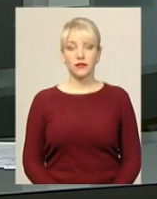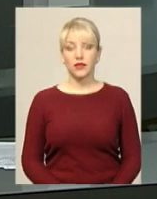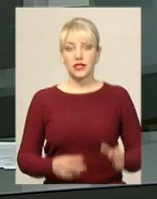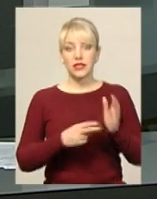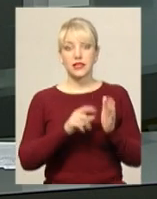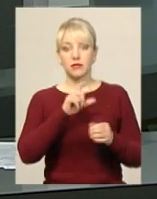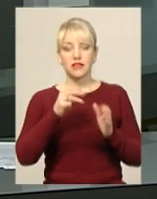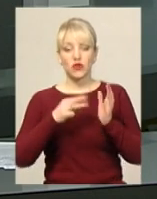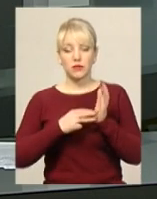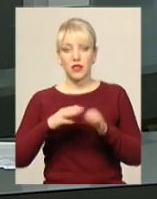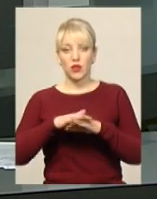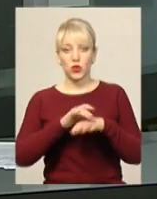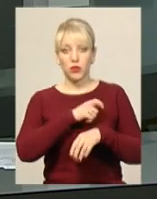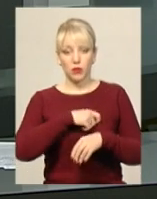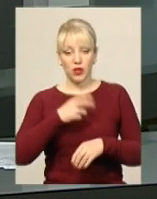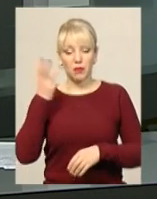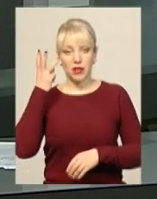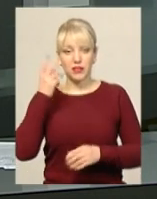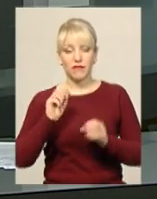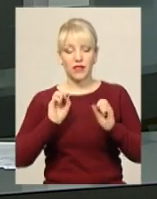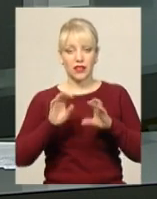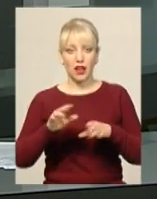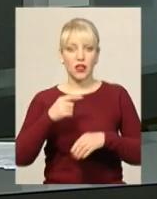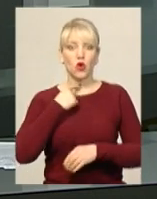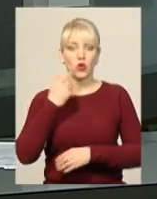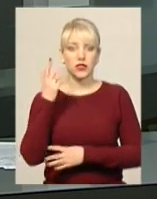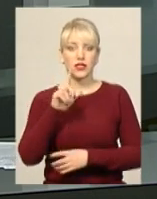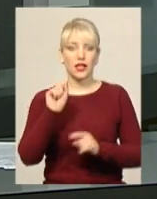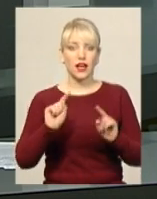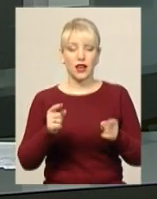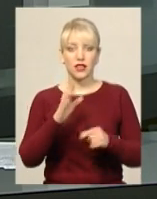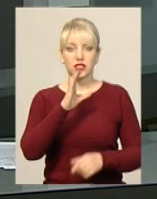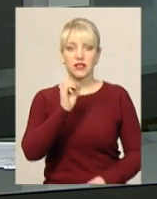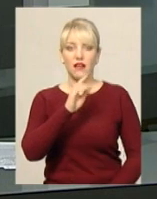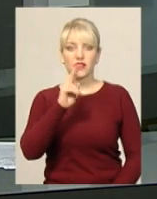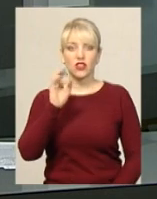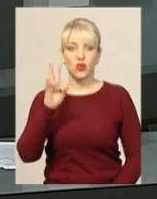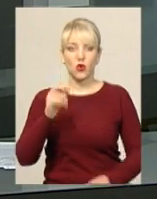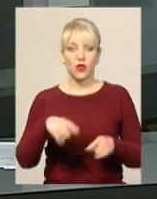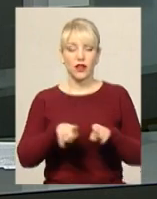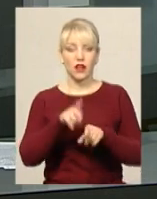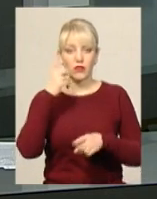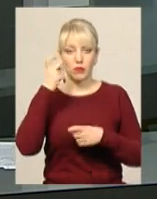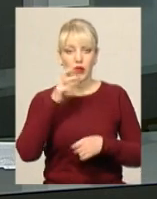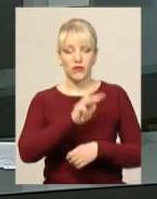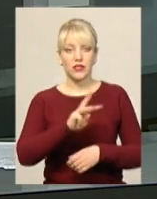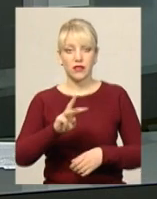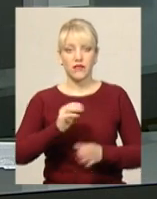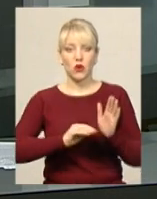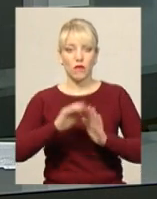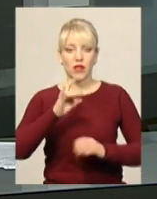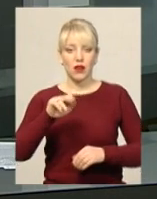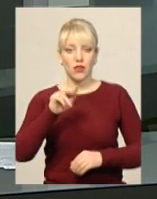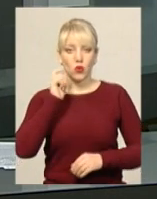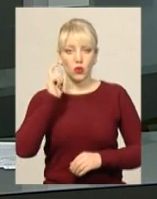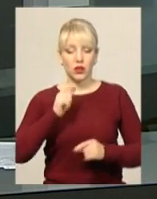Сім із восьми нардепів від Хмельниччини віддали голоси за арешт Надії Савченко. Така інформація міститься на офіційному сайті Верховної Ради України.